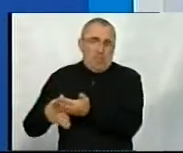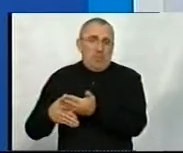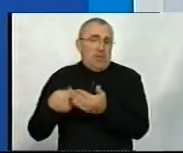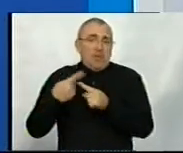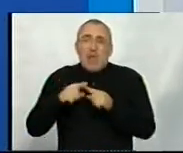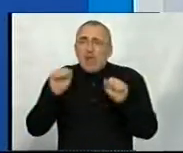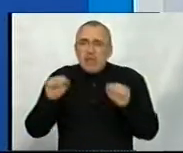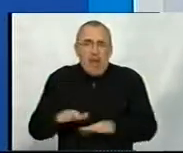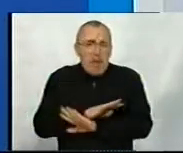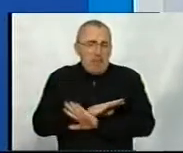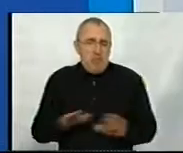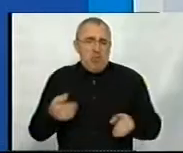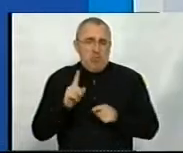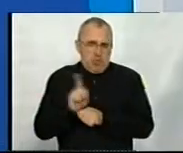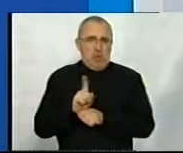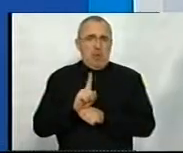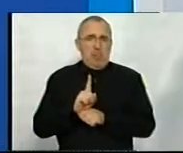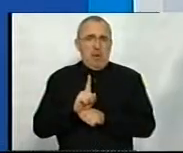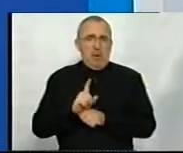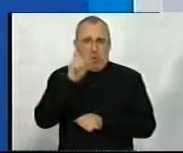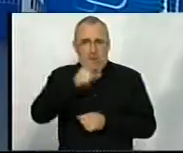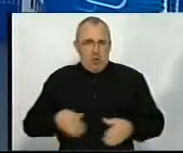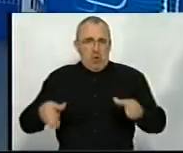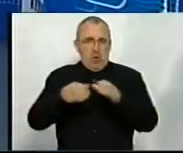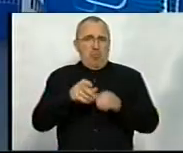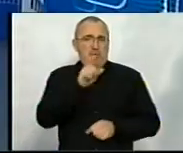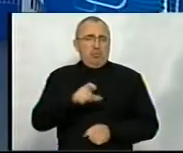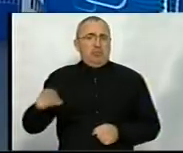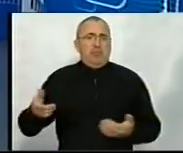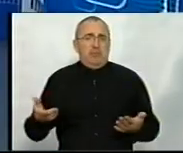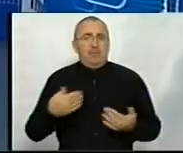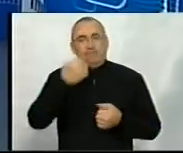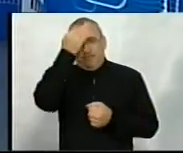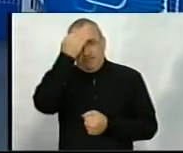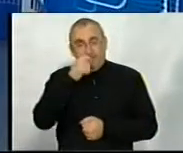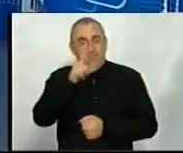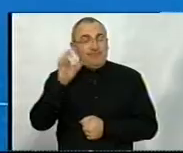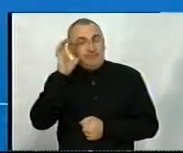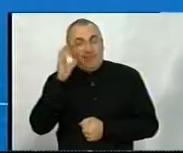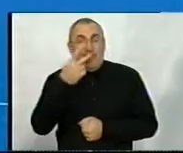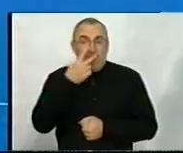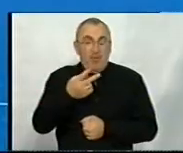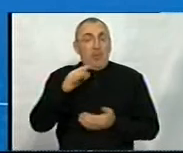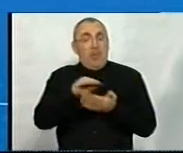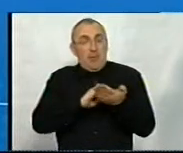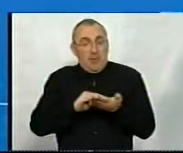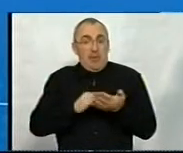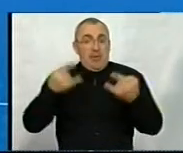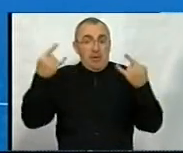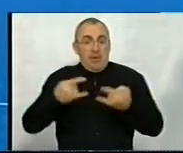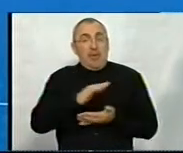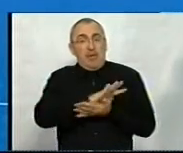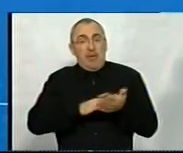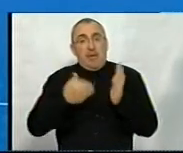Ну, так неможливо. Ми нормальне громадянське суспільство. Я вам дякую. Нашим слухачам і глядачам нагадаю, що в ефірі